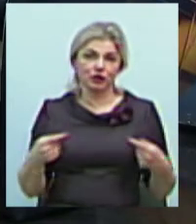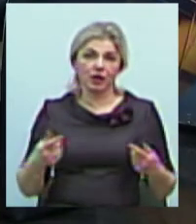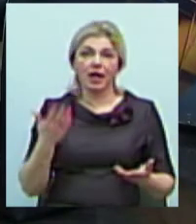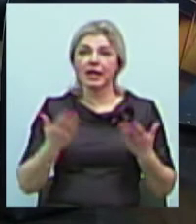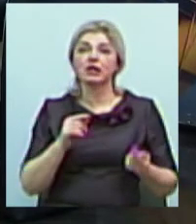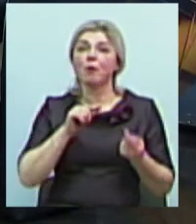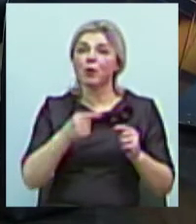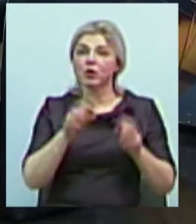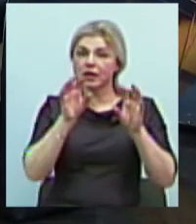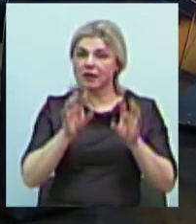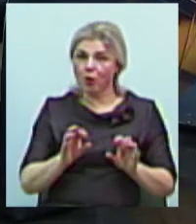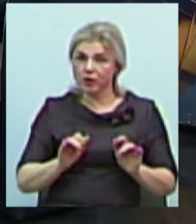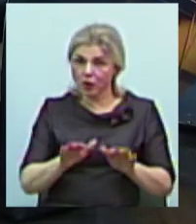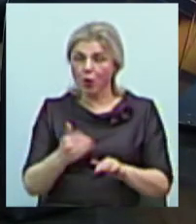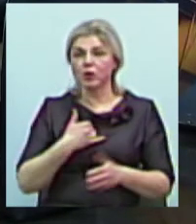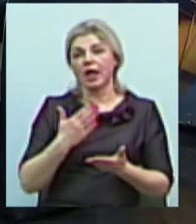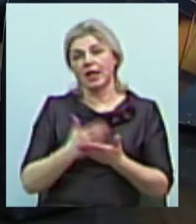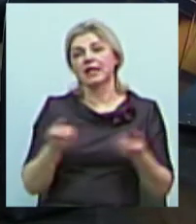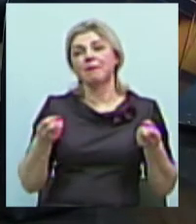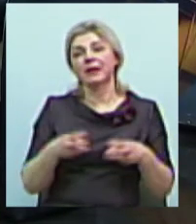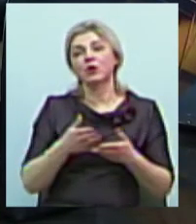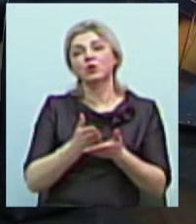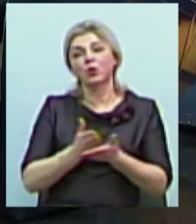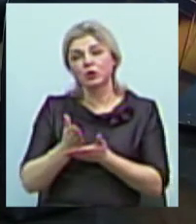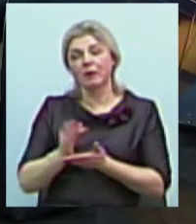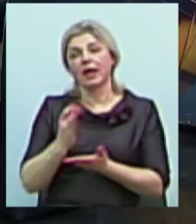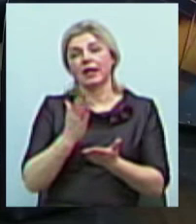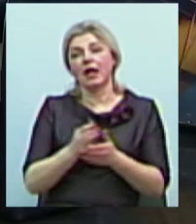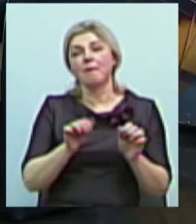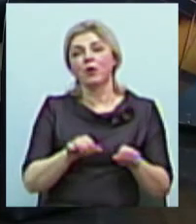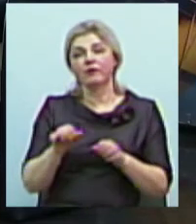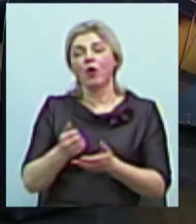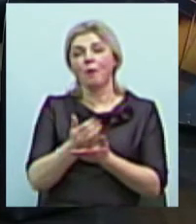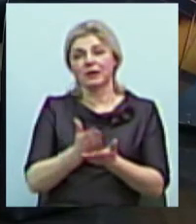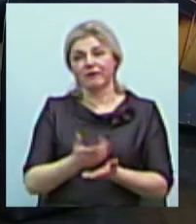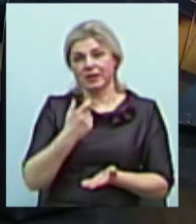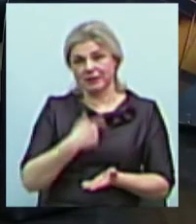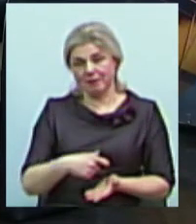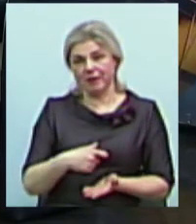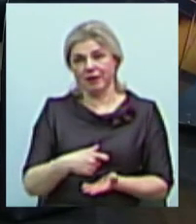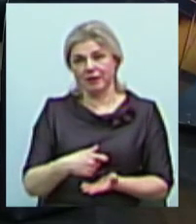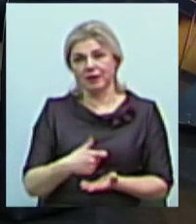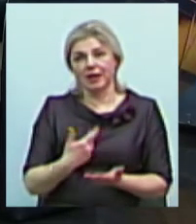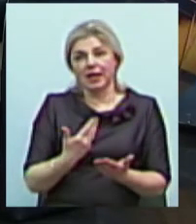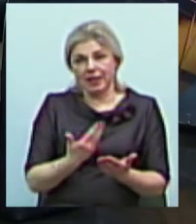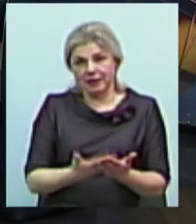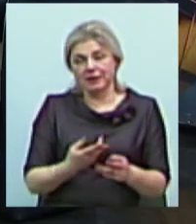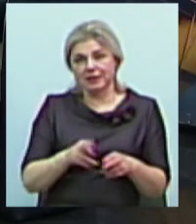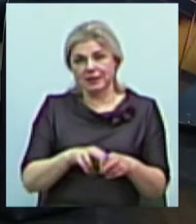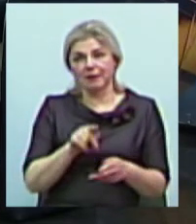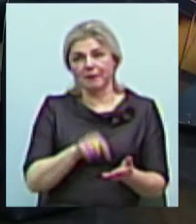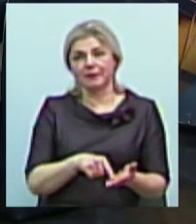протизаконні якісь дії, то у нас є спецслужби, і у нас є можливість забезпечити себе ось цими замками,